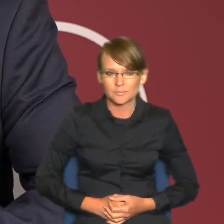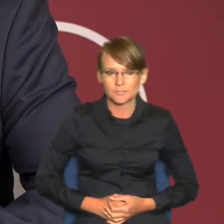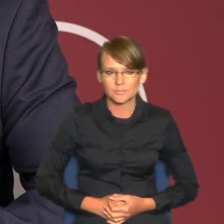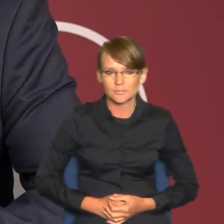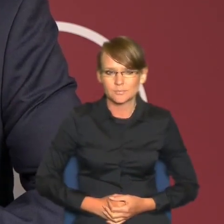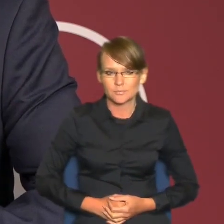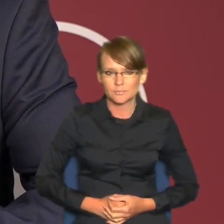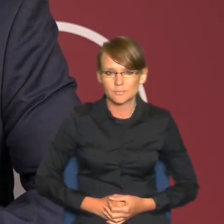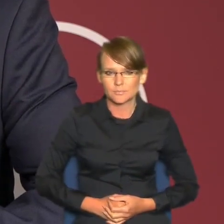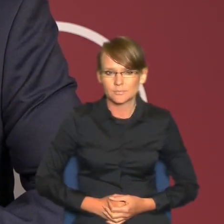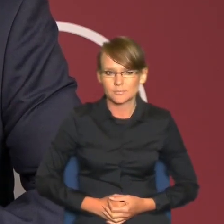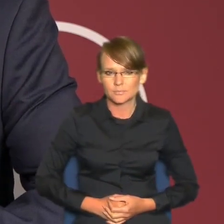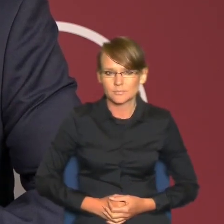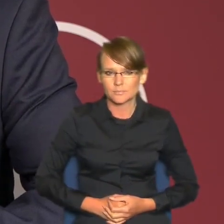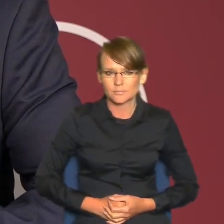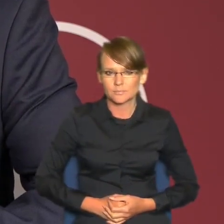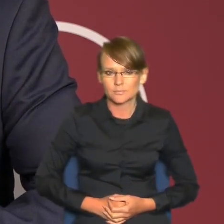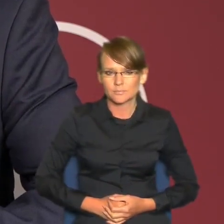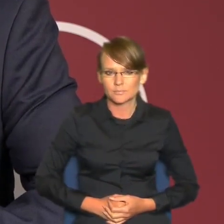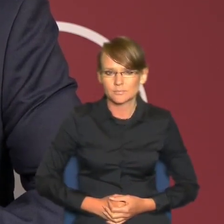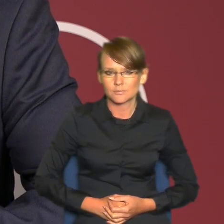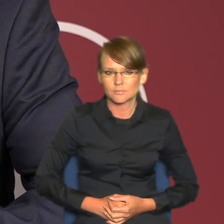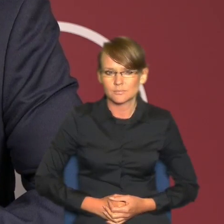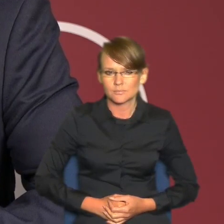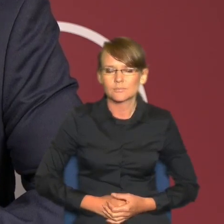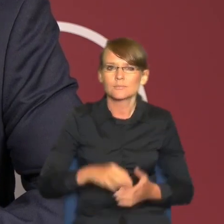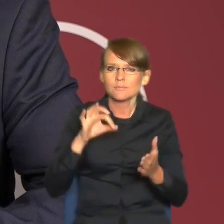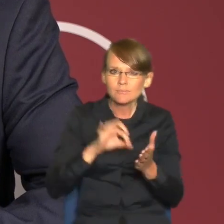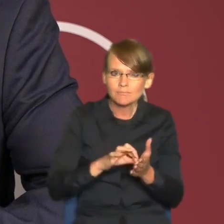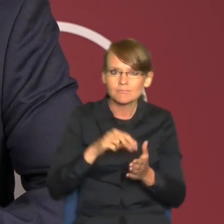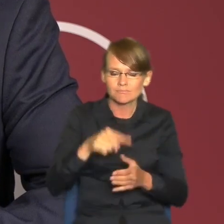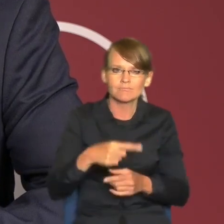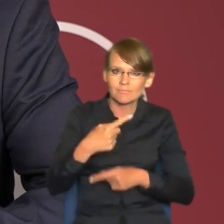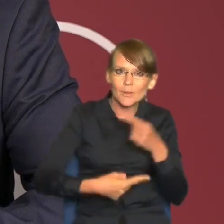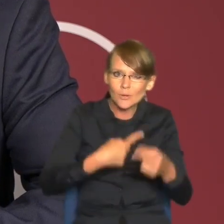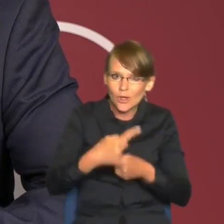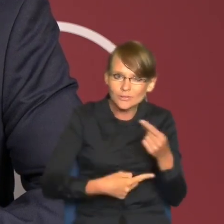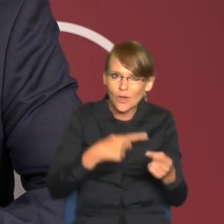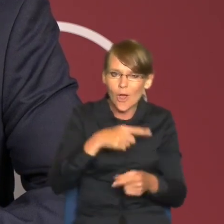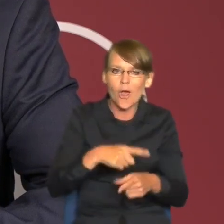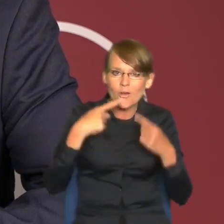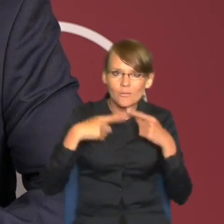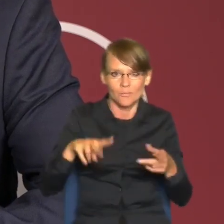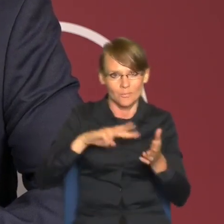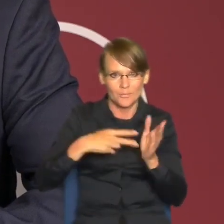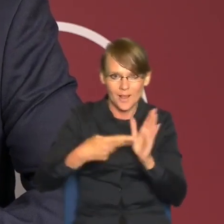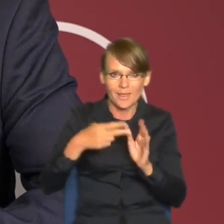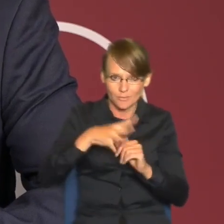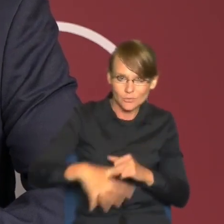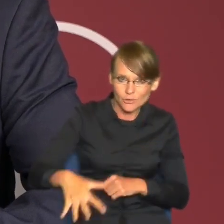Na pewno w procesach odpowiedzialnego planowania przestrzennego